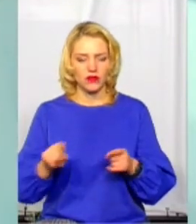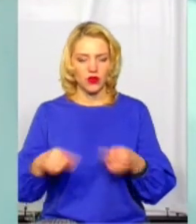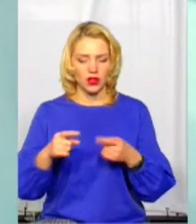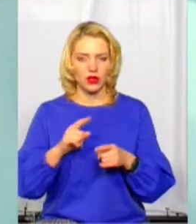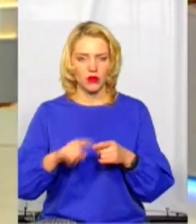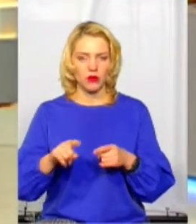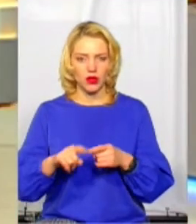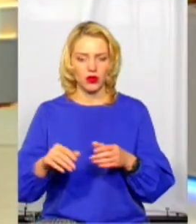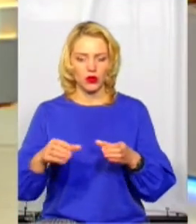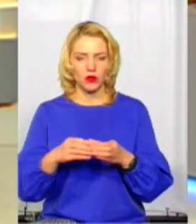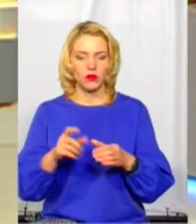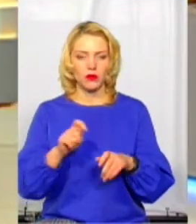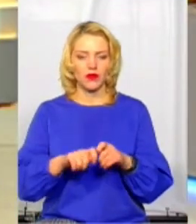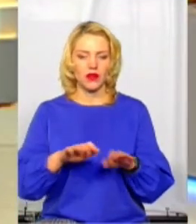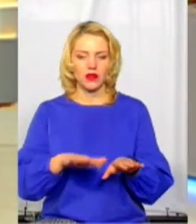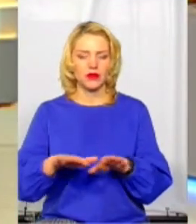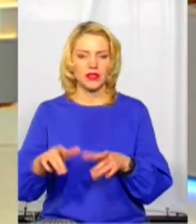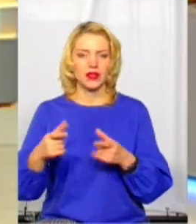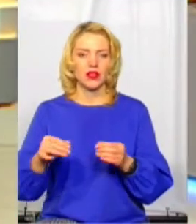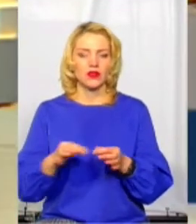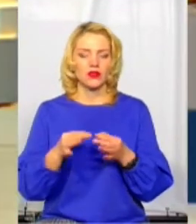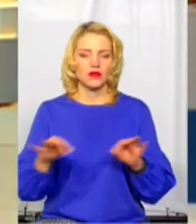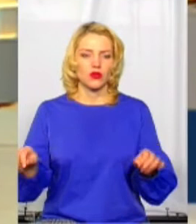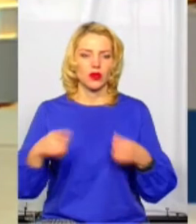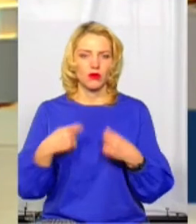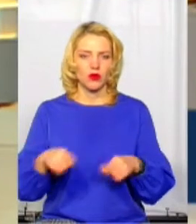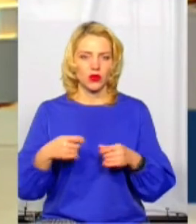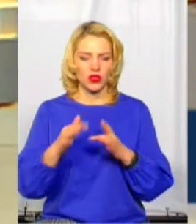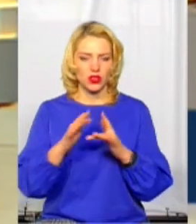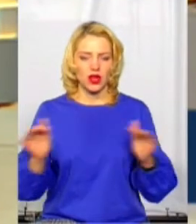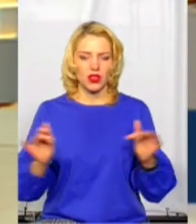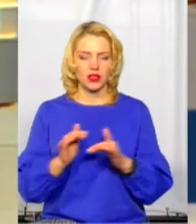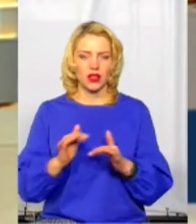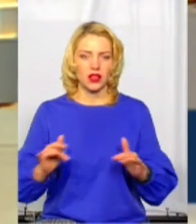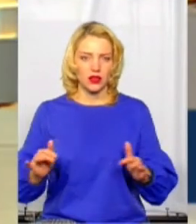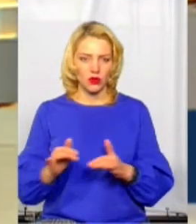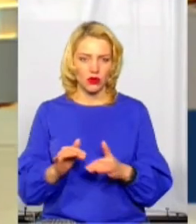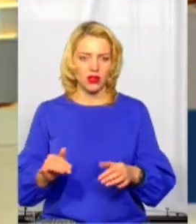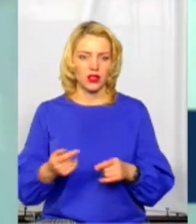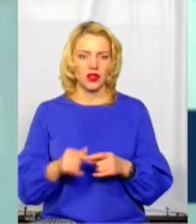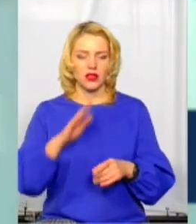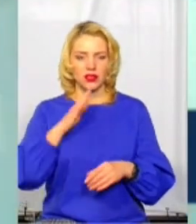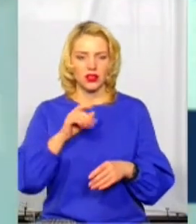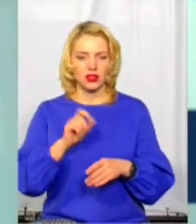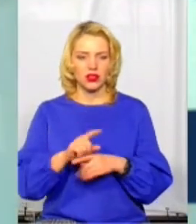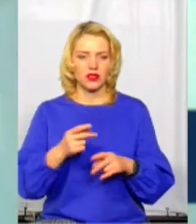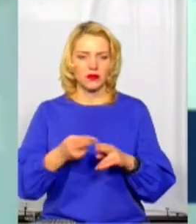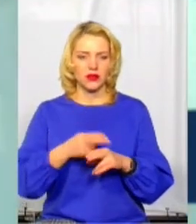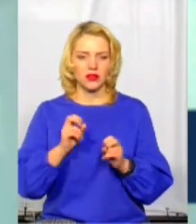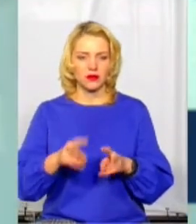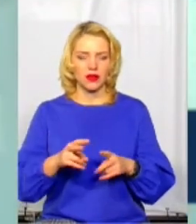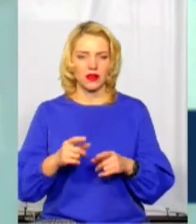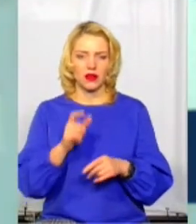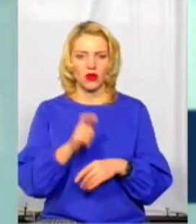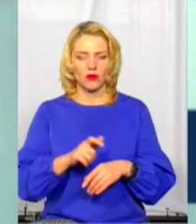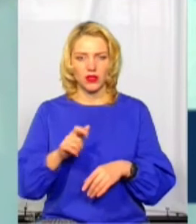перевіряли місця, де дозволено продаж самих ялинок. А сам Різдвяний ярмарок, наша задача – це безпека громадян, громадський